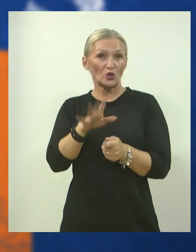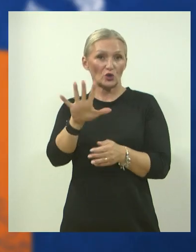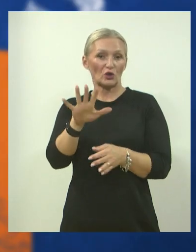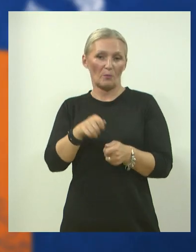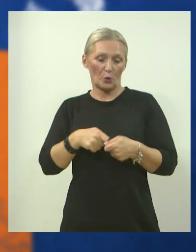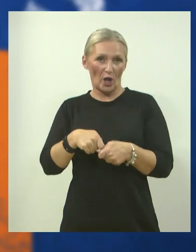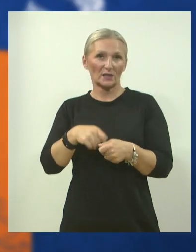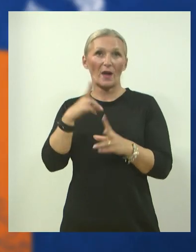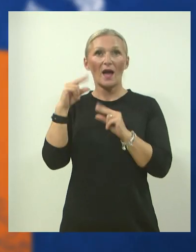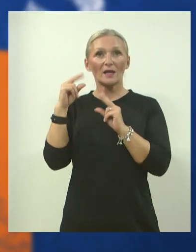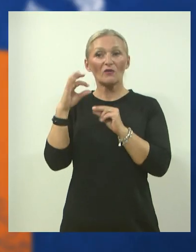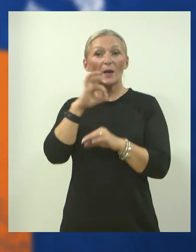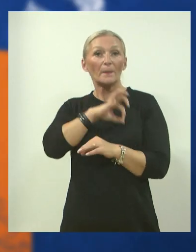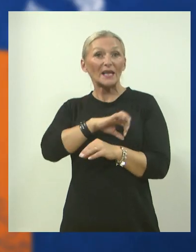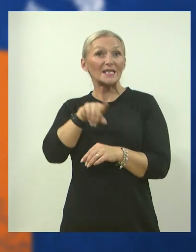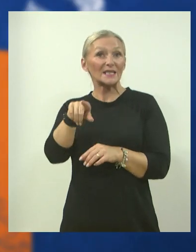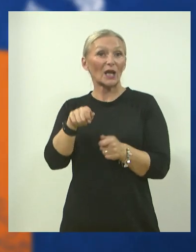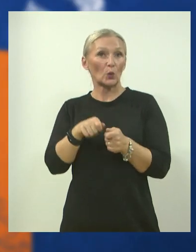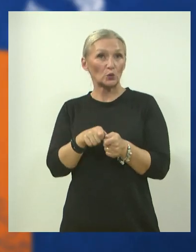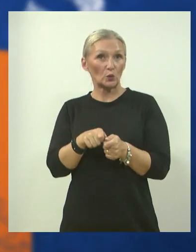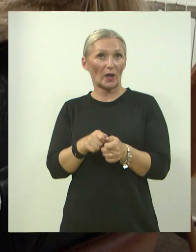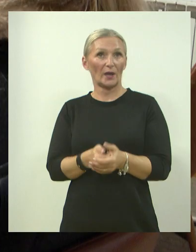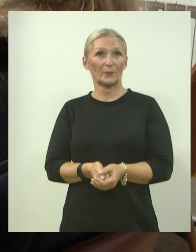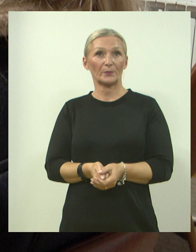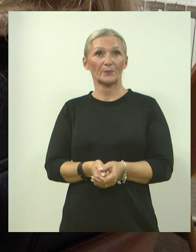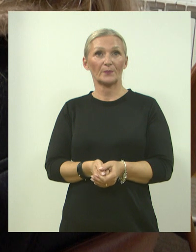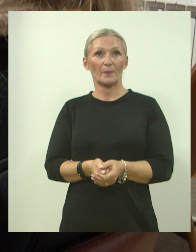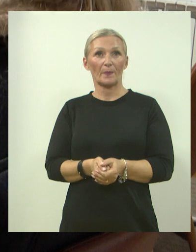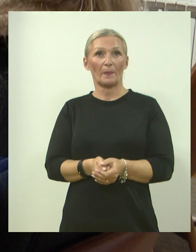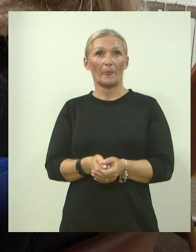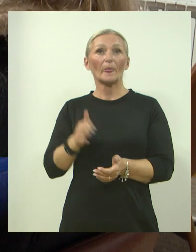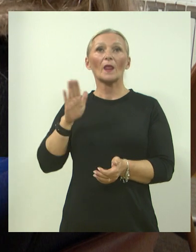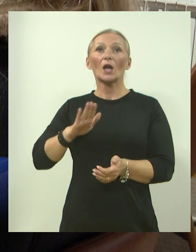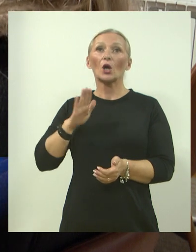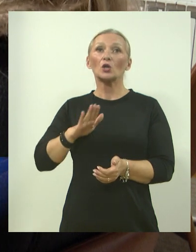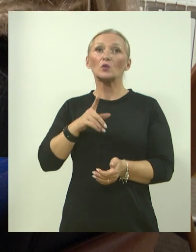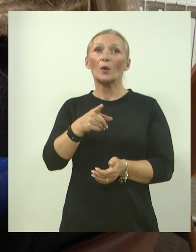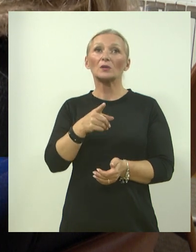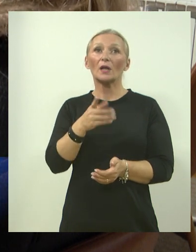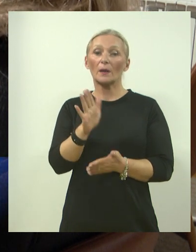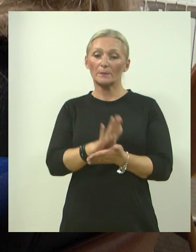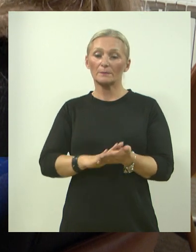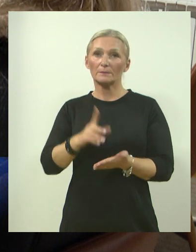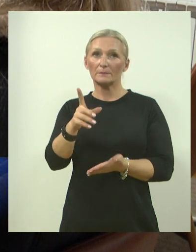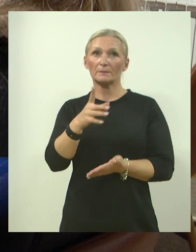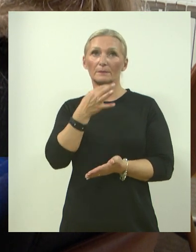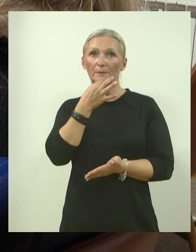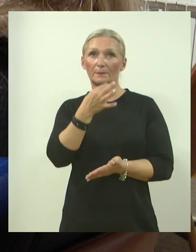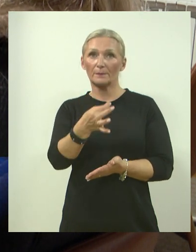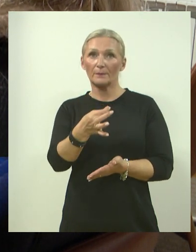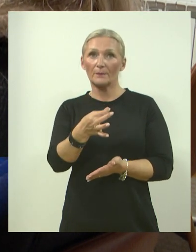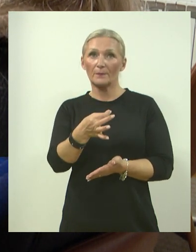razgovarali smo s predsjednikom iste, Marijom Šutalom. Gospodine Mario, evo za početak ću vas onda priopitati